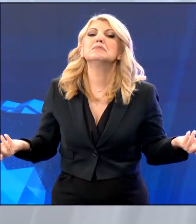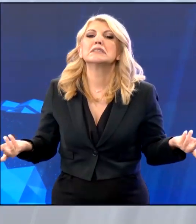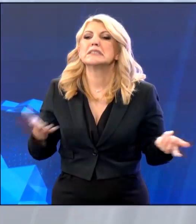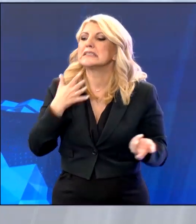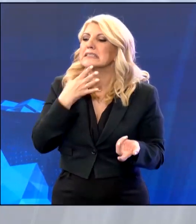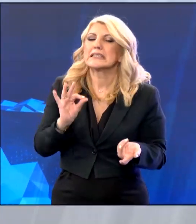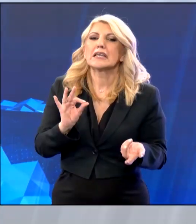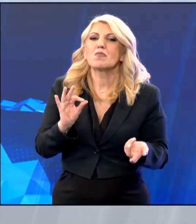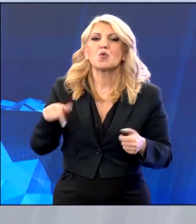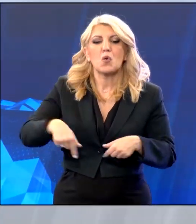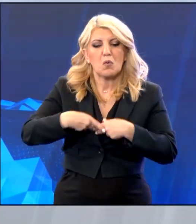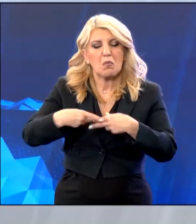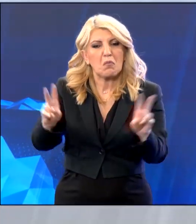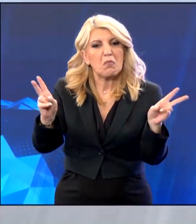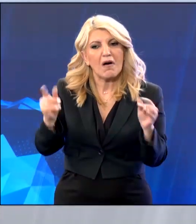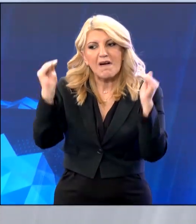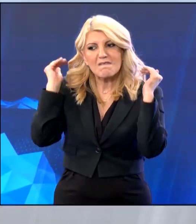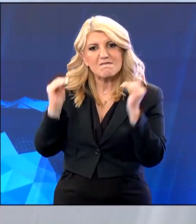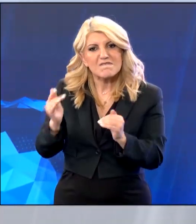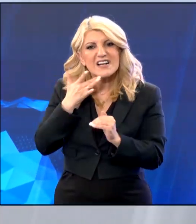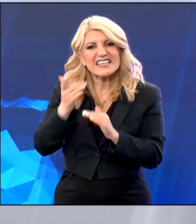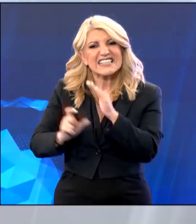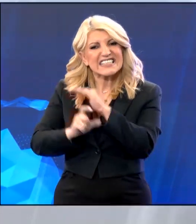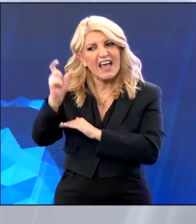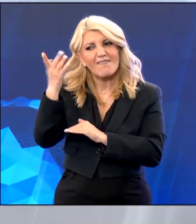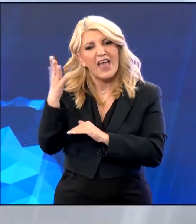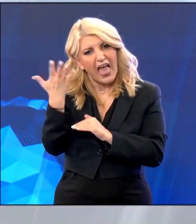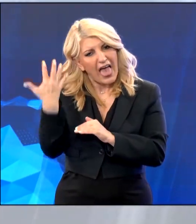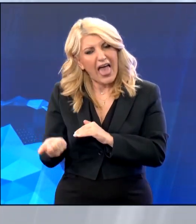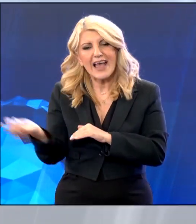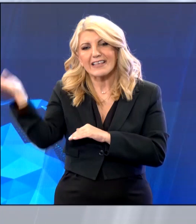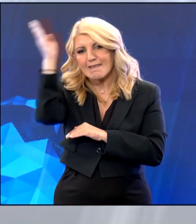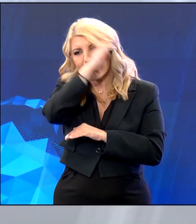η Χρυσιακή θα εξακολουθεί να διατηρεί επιχειρησιακές δομές.